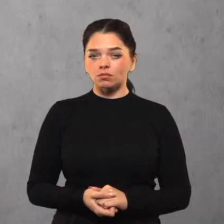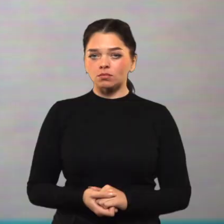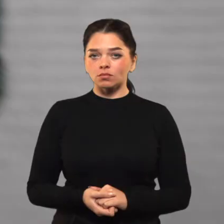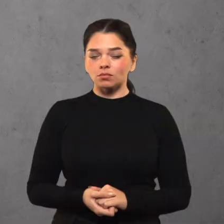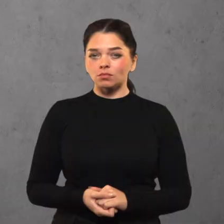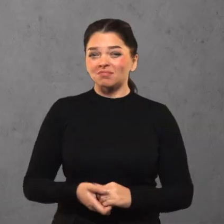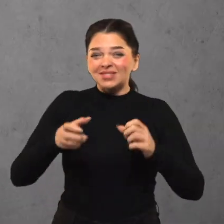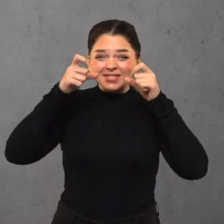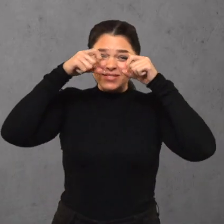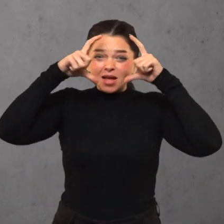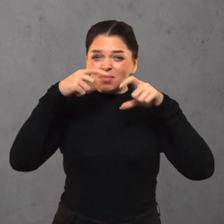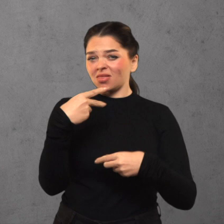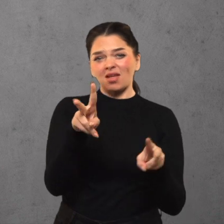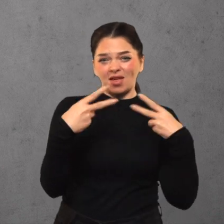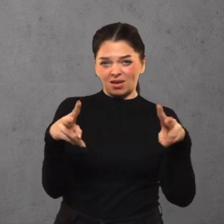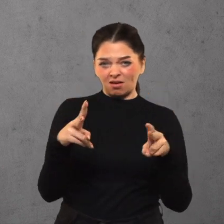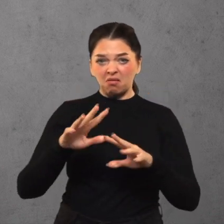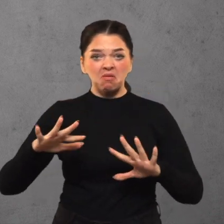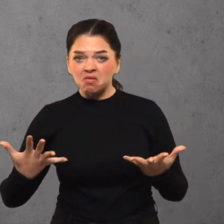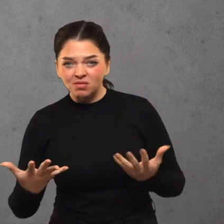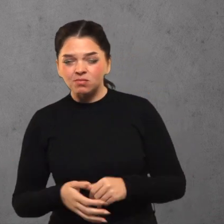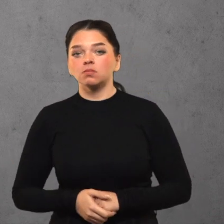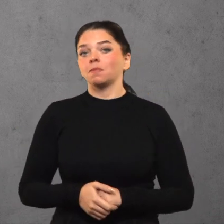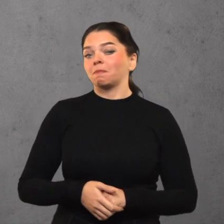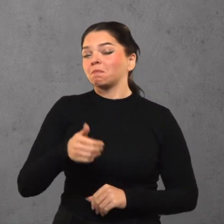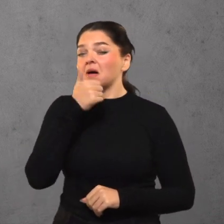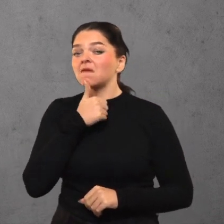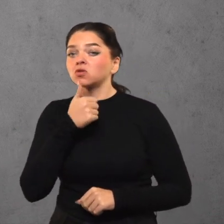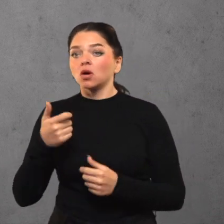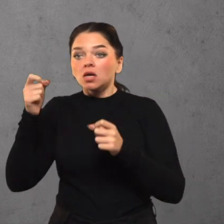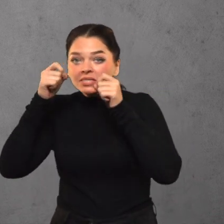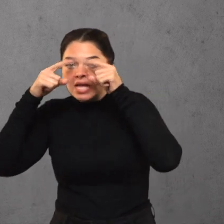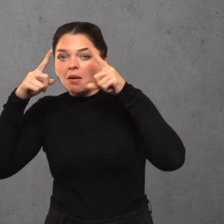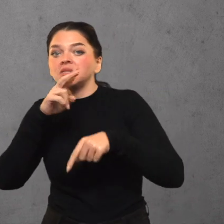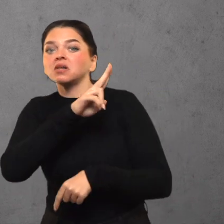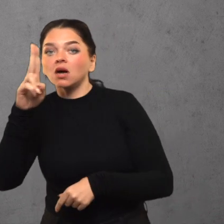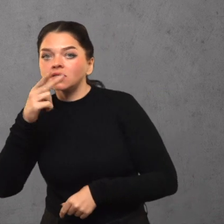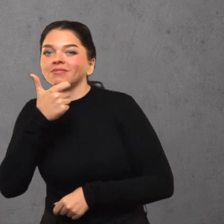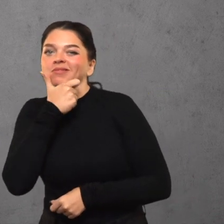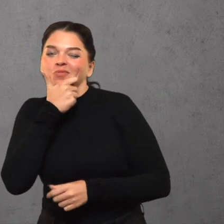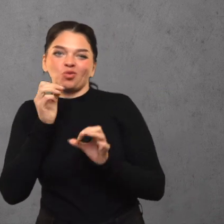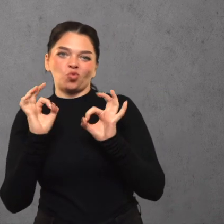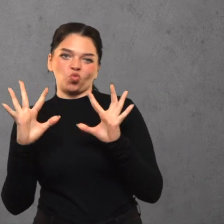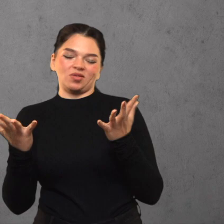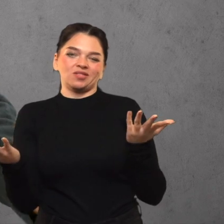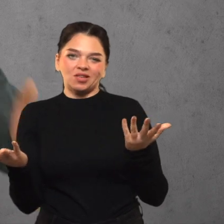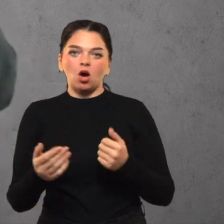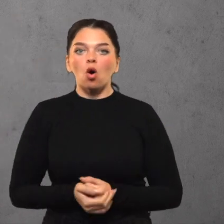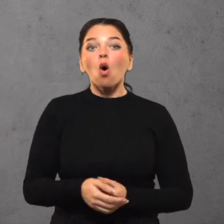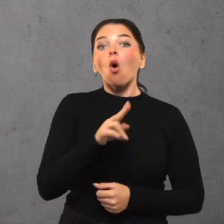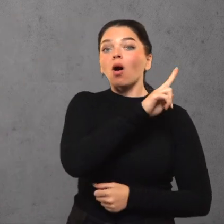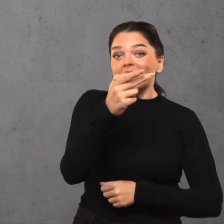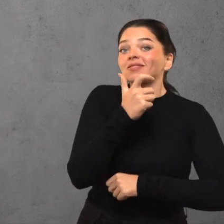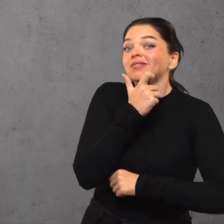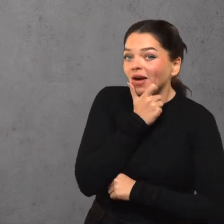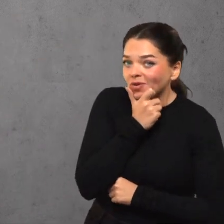Neturėtų stebinti tai, kad stebisi tie, kurie nestebi. Ir tie, kurie